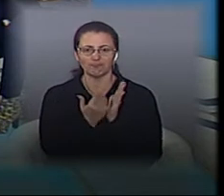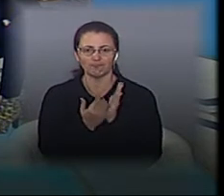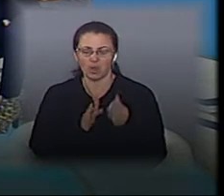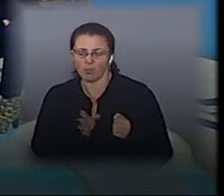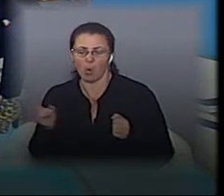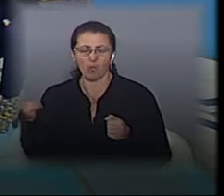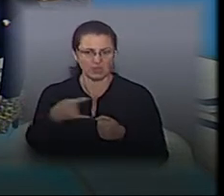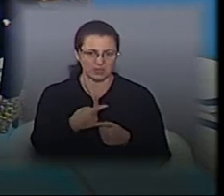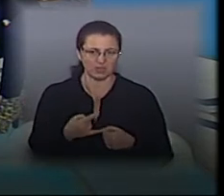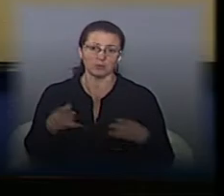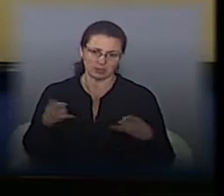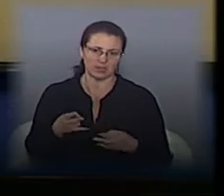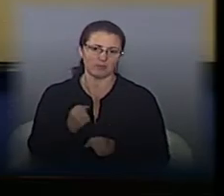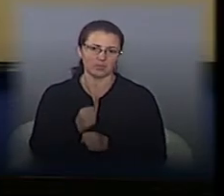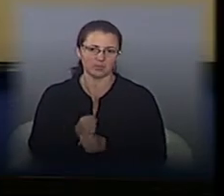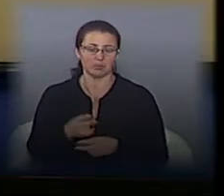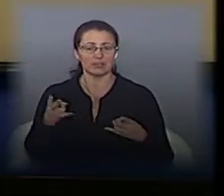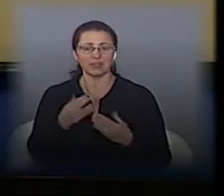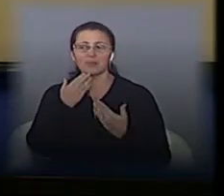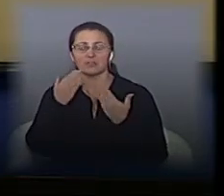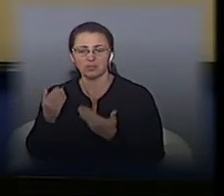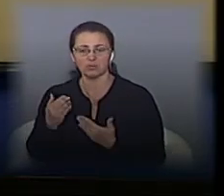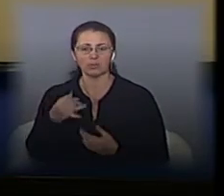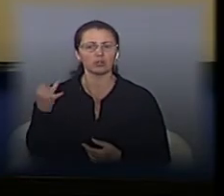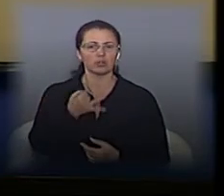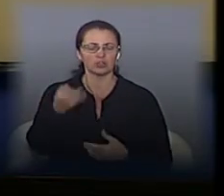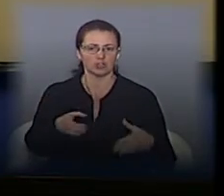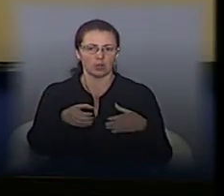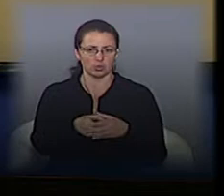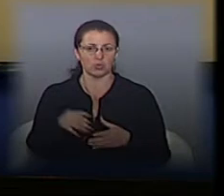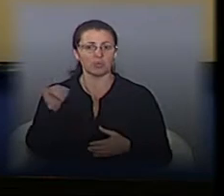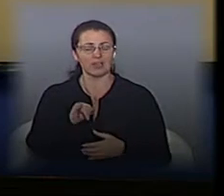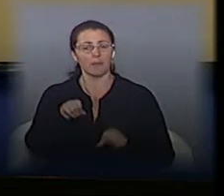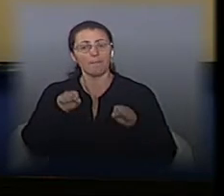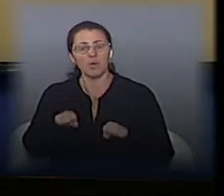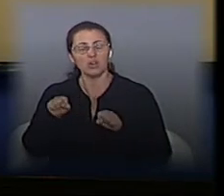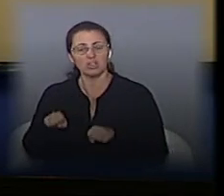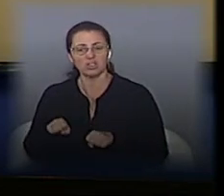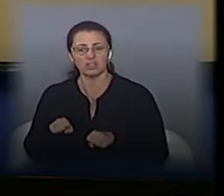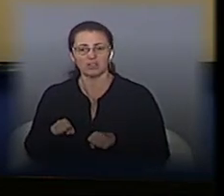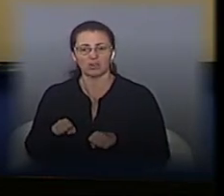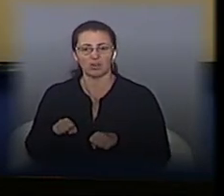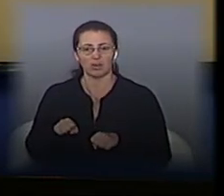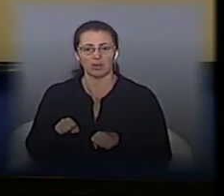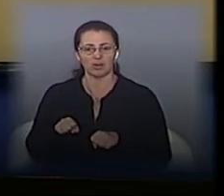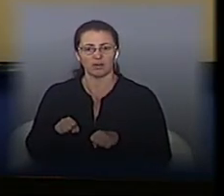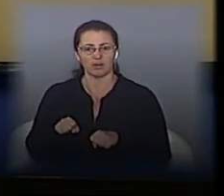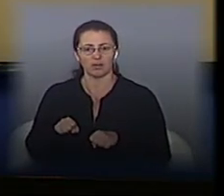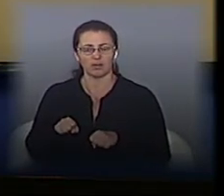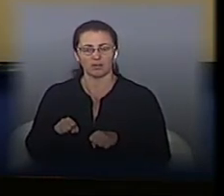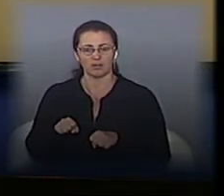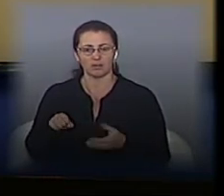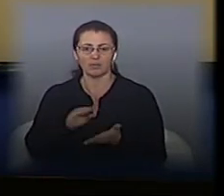звичайно, що потрібно це зробити. Принаймні, звернутися ініціативною групою, так, і, можливо, в районній адміністрації є виготовлена готова проєктно